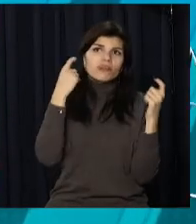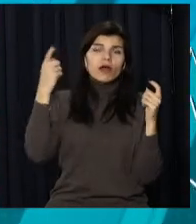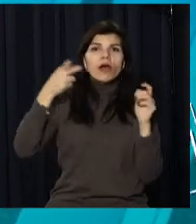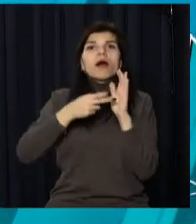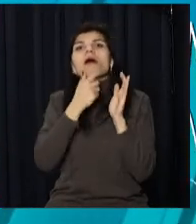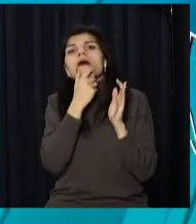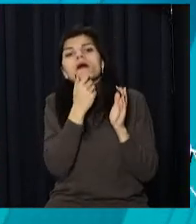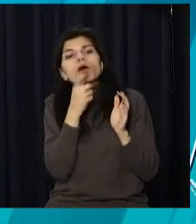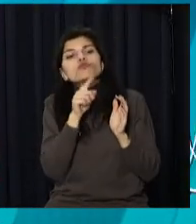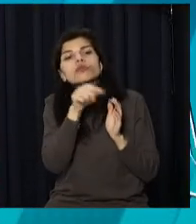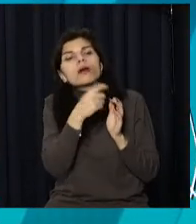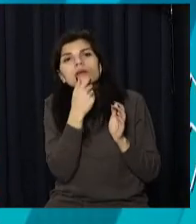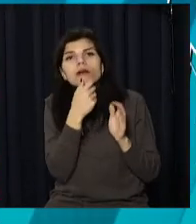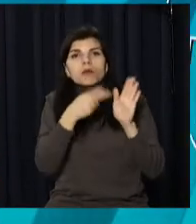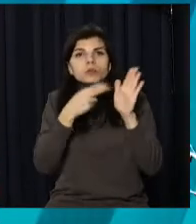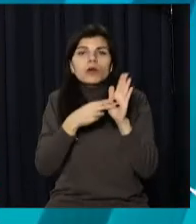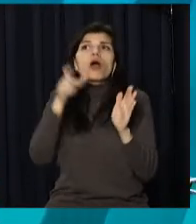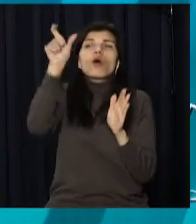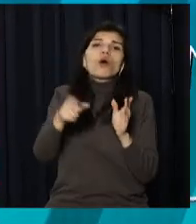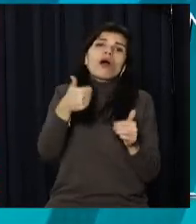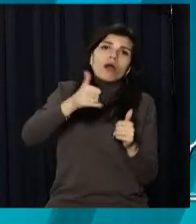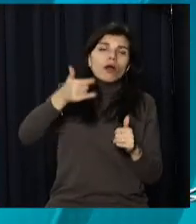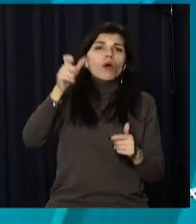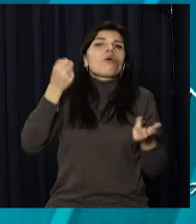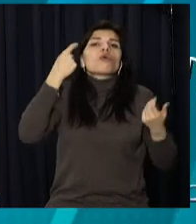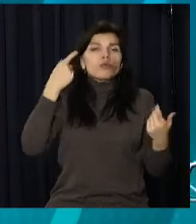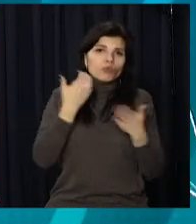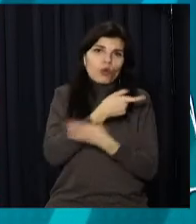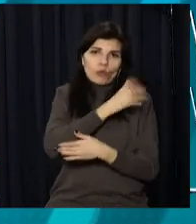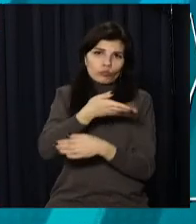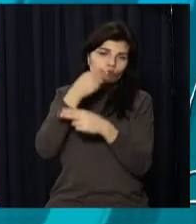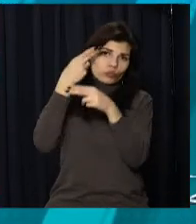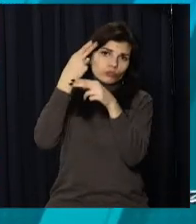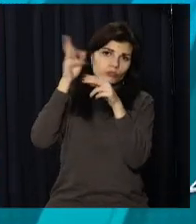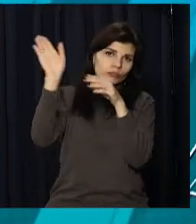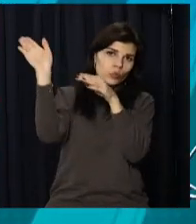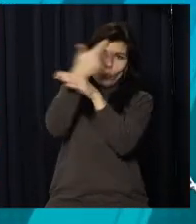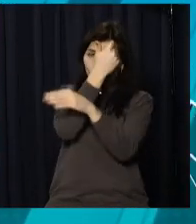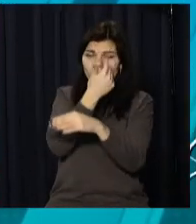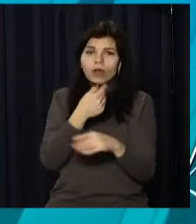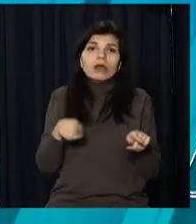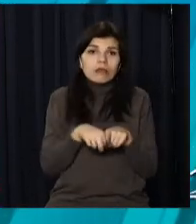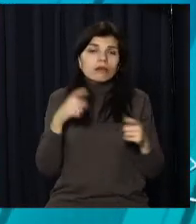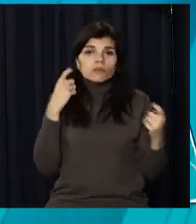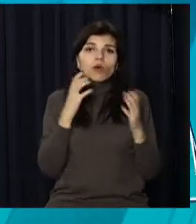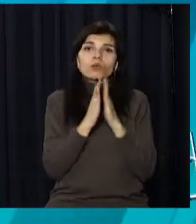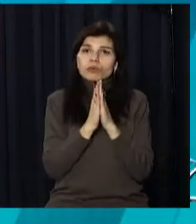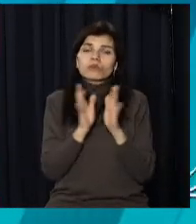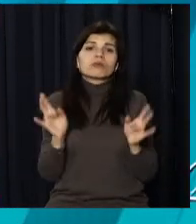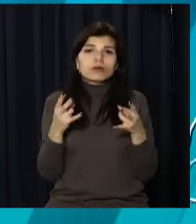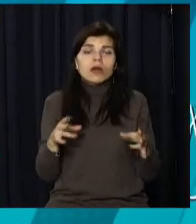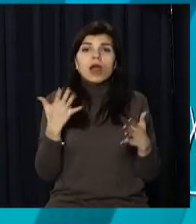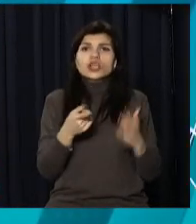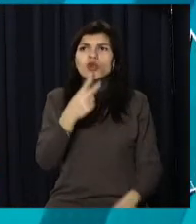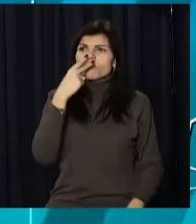номер здійснення диверсійної та терористичної діяльності або інших протиправних дій. У випадку отримання такої інформації просимо невідкладно